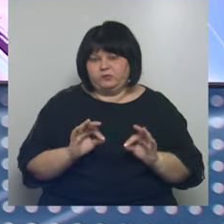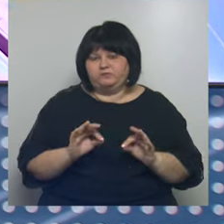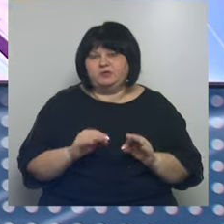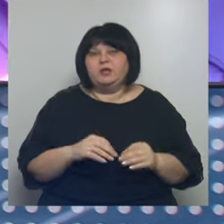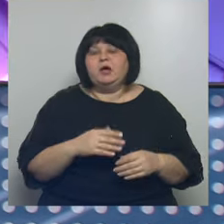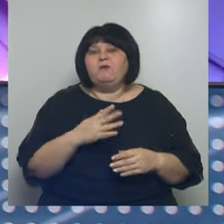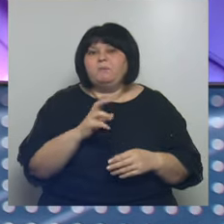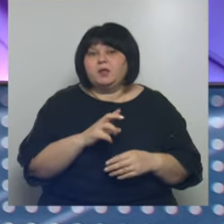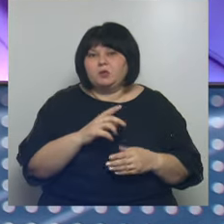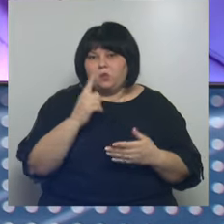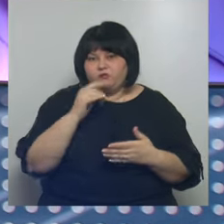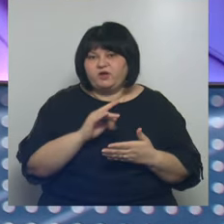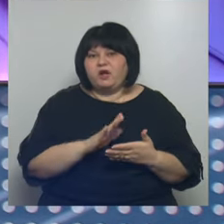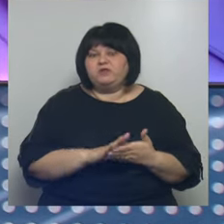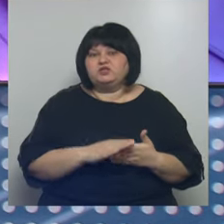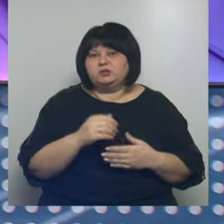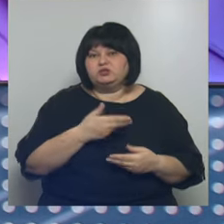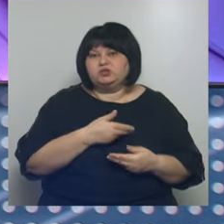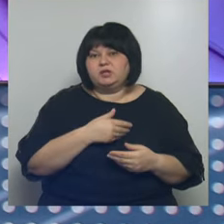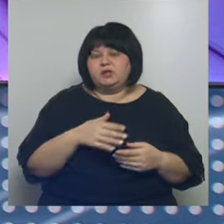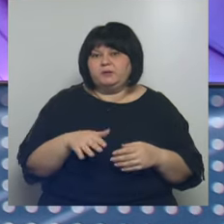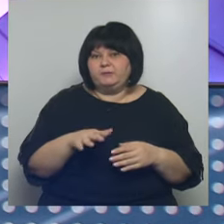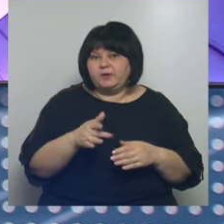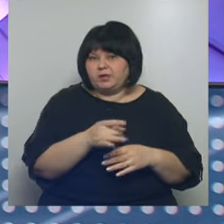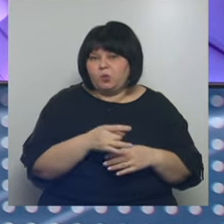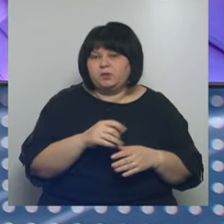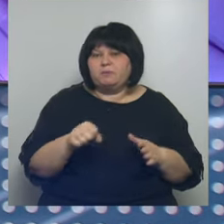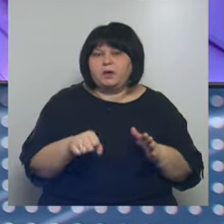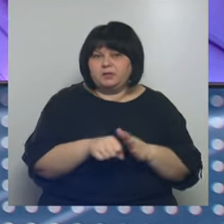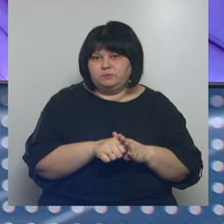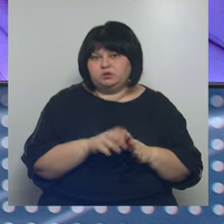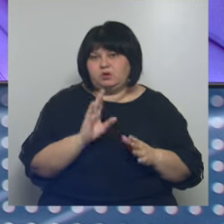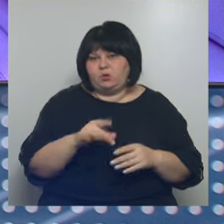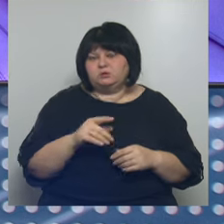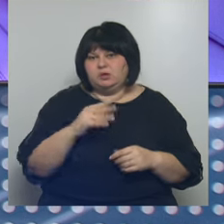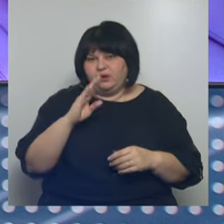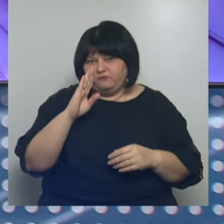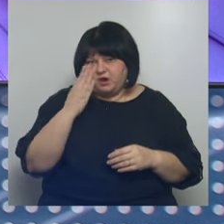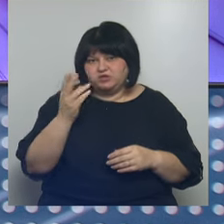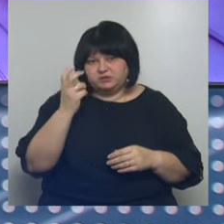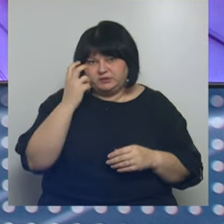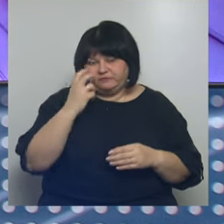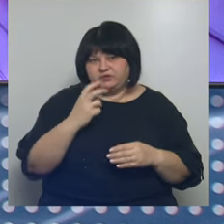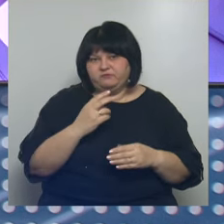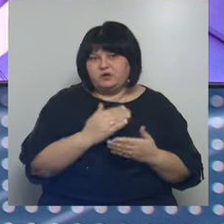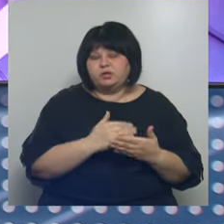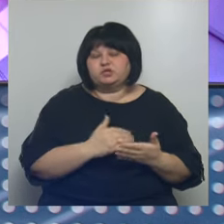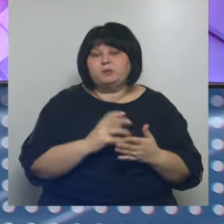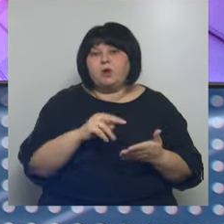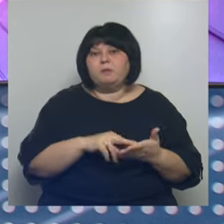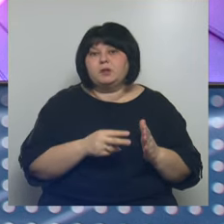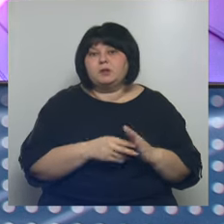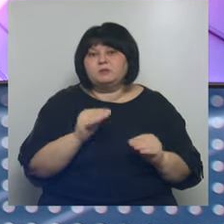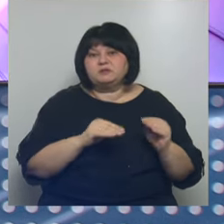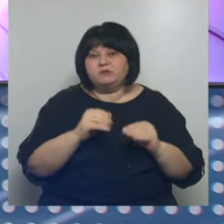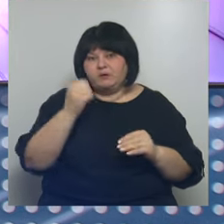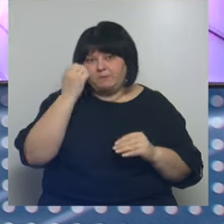В Белгороде увековечат память жителей региона, погибших от бесчеловечных атак формирования киевского режима. О планах по созданию